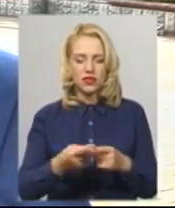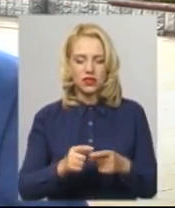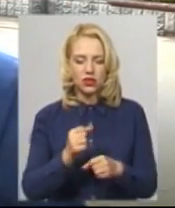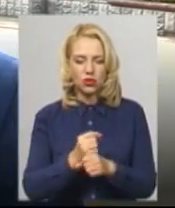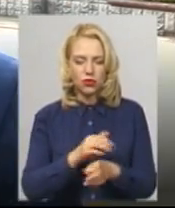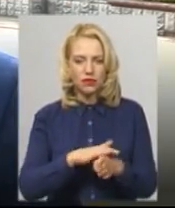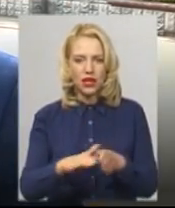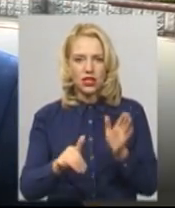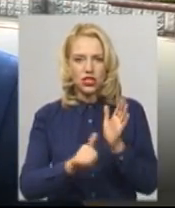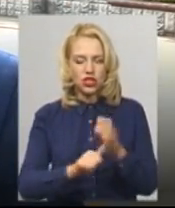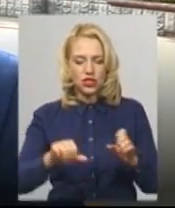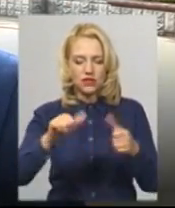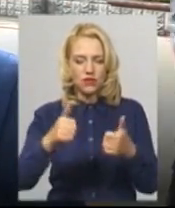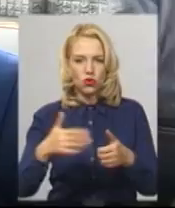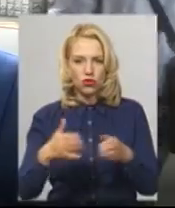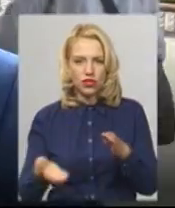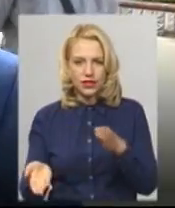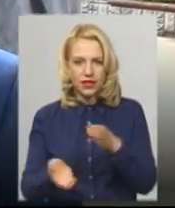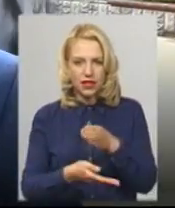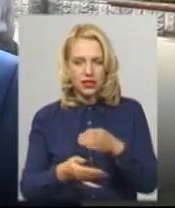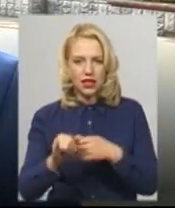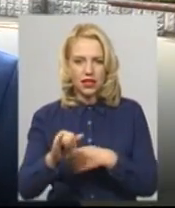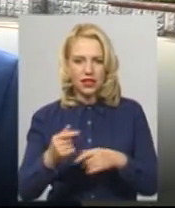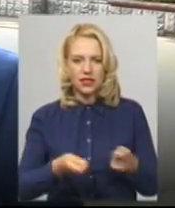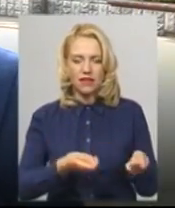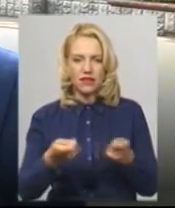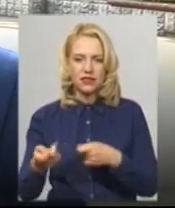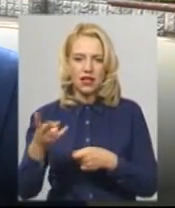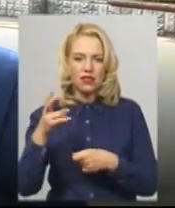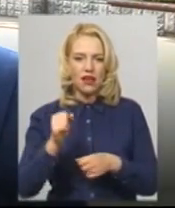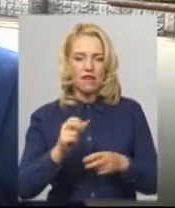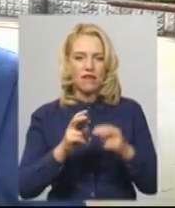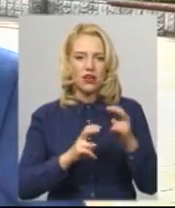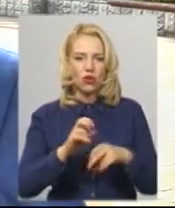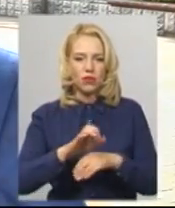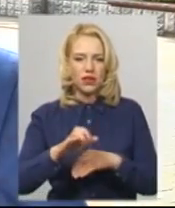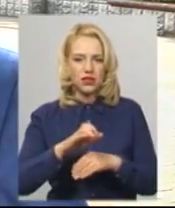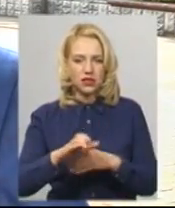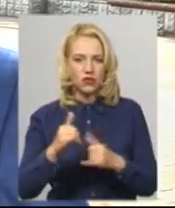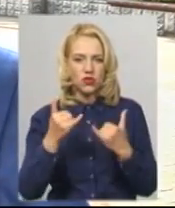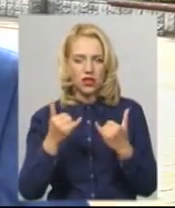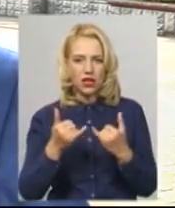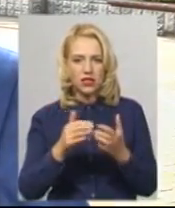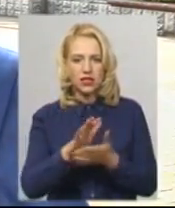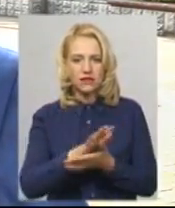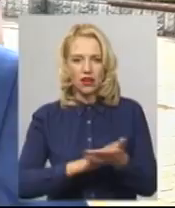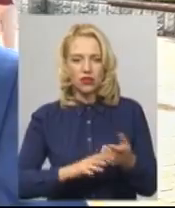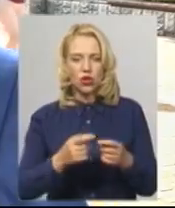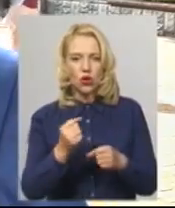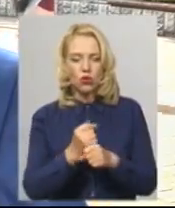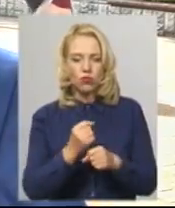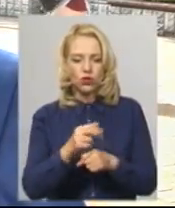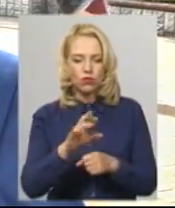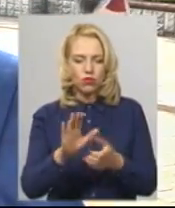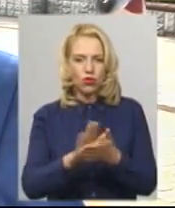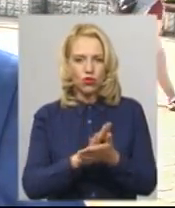завезли йому вже на його виробництво. Наразі тривають там роботи по очисті